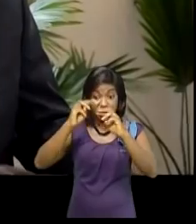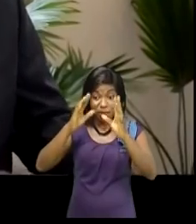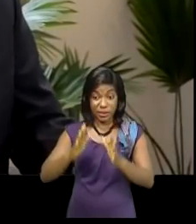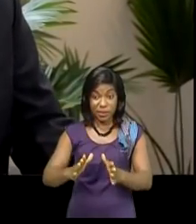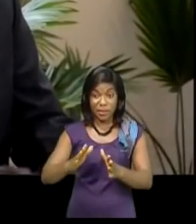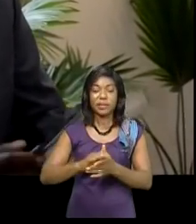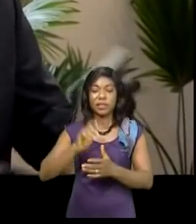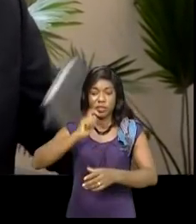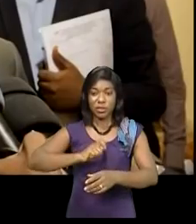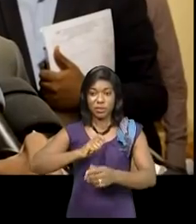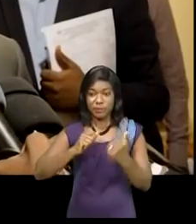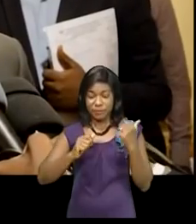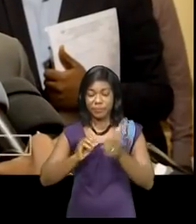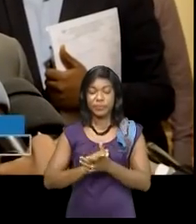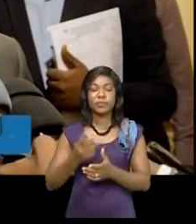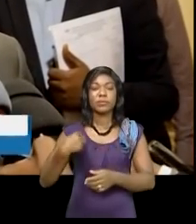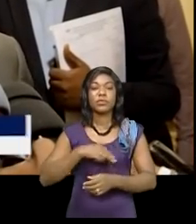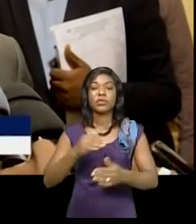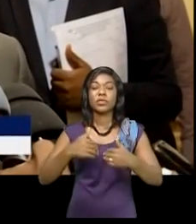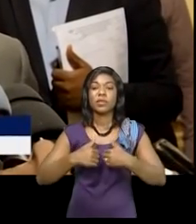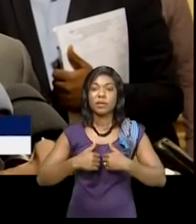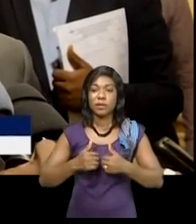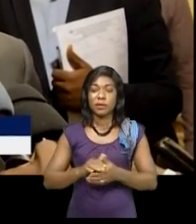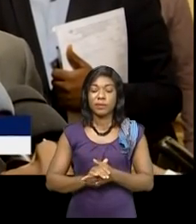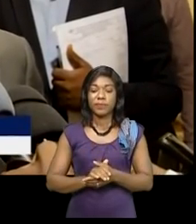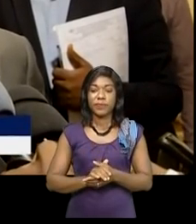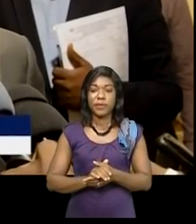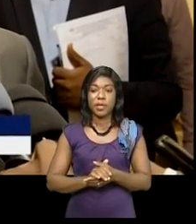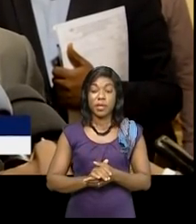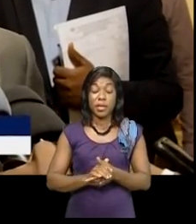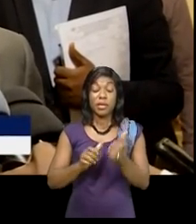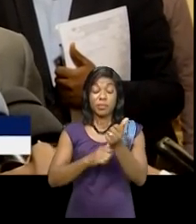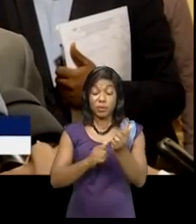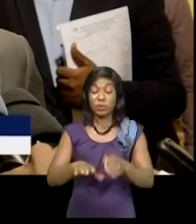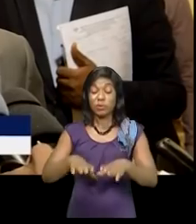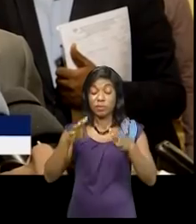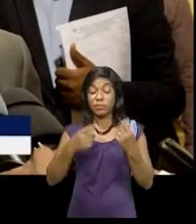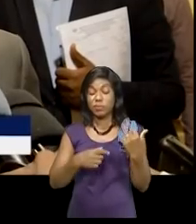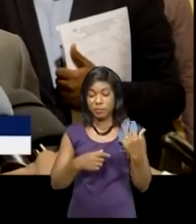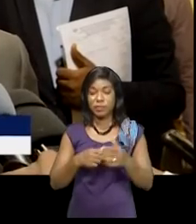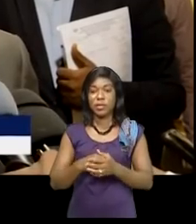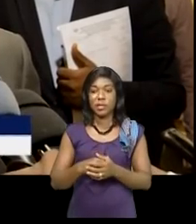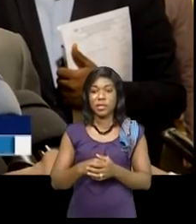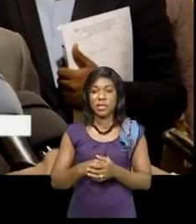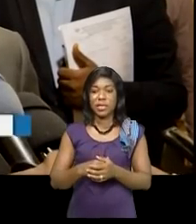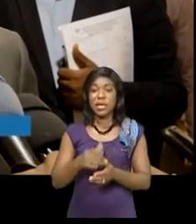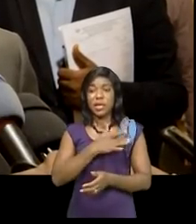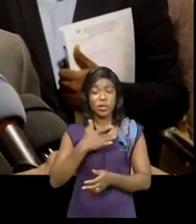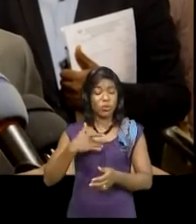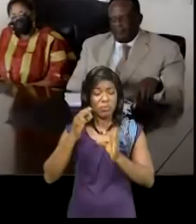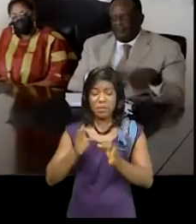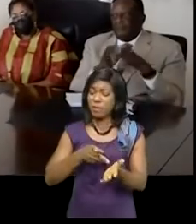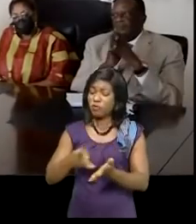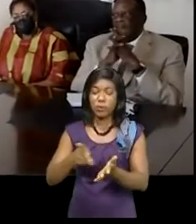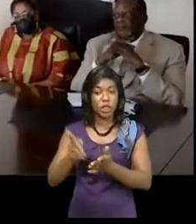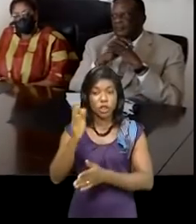Nous avons des effectifs un peu pléthoriques. Les effectifs pléthoriques, qui n'ont pas de primes,